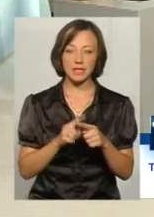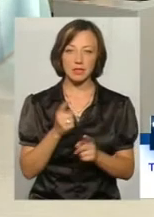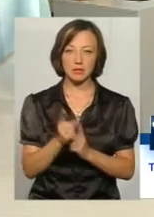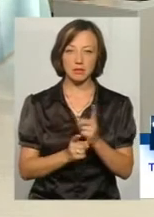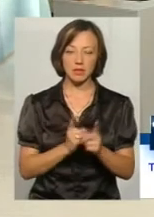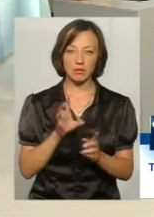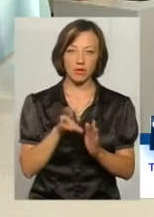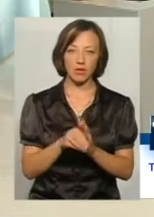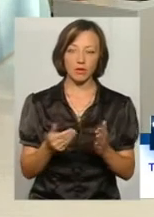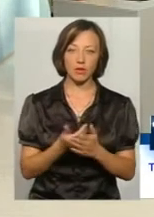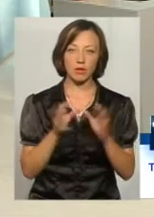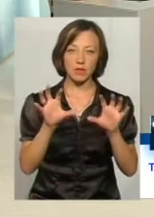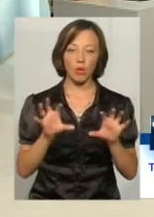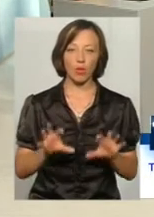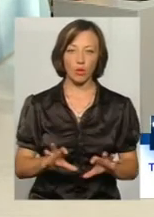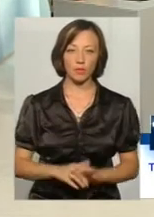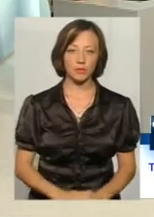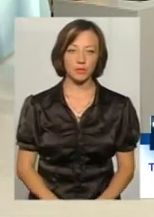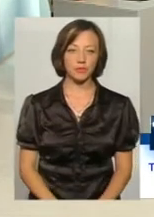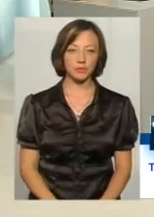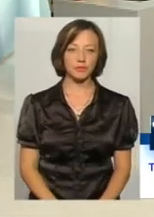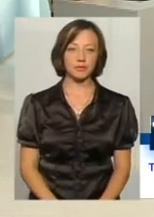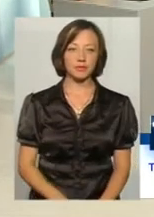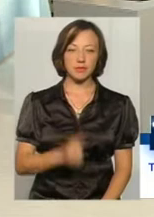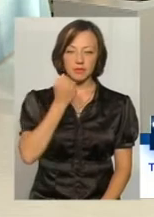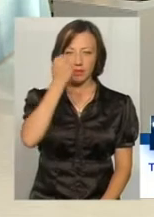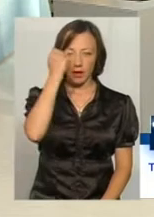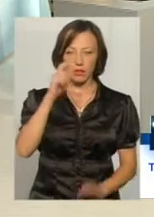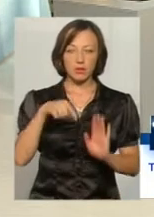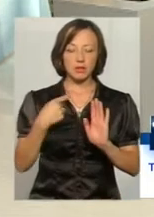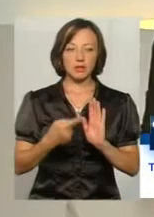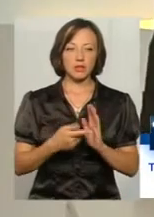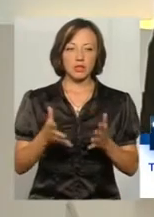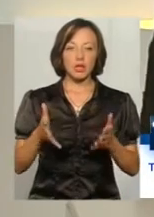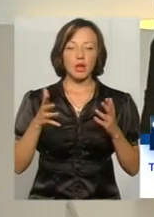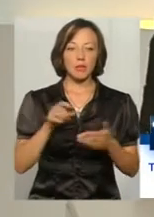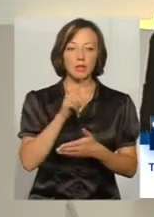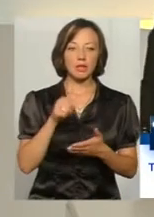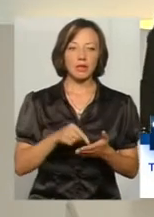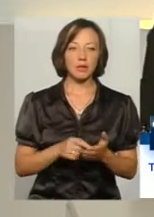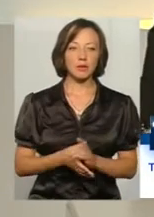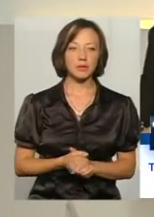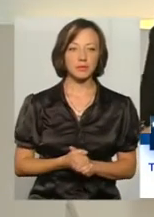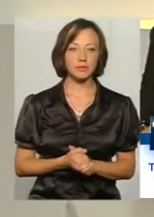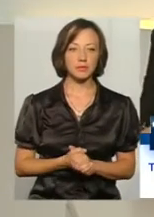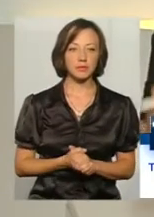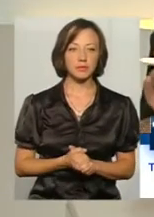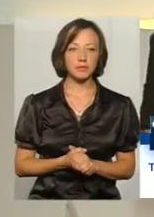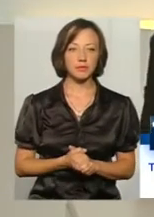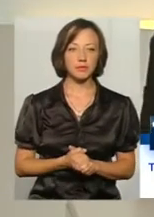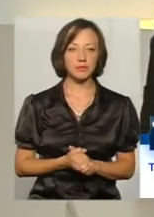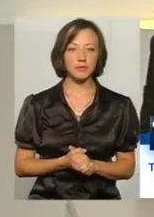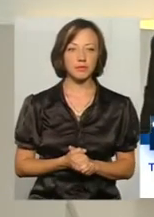які запроваджують новим законам. Дякую. Дуже чітке було питання. Дякую за